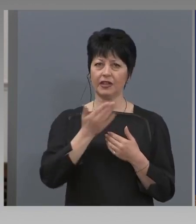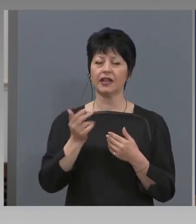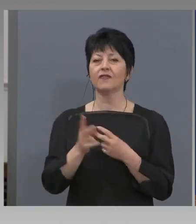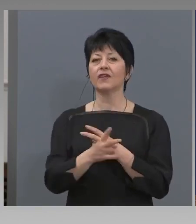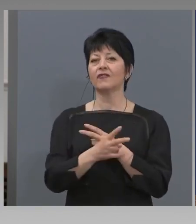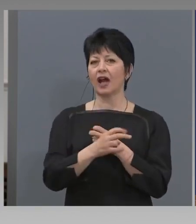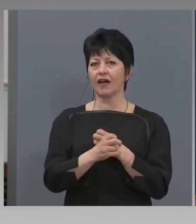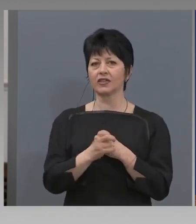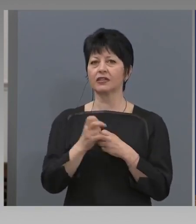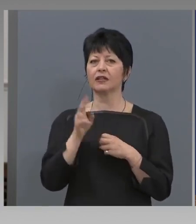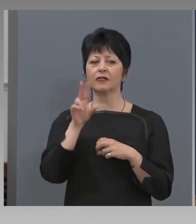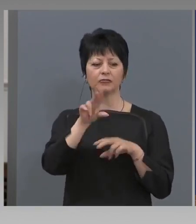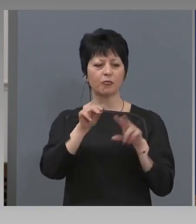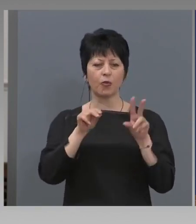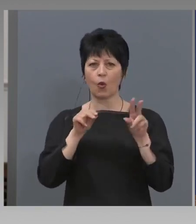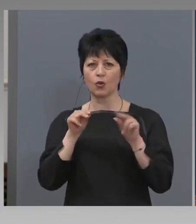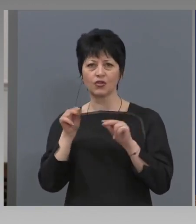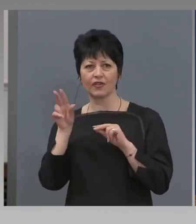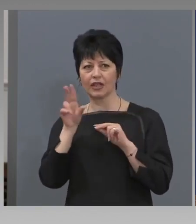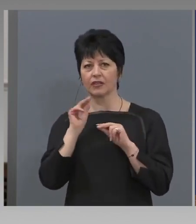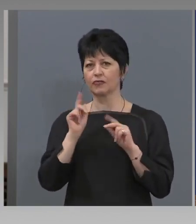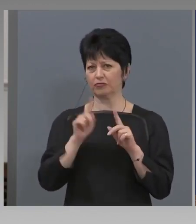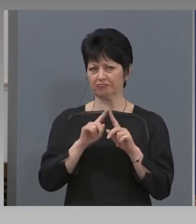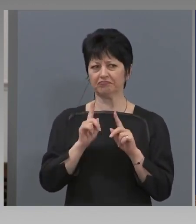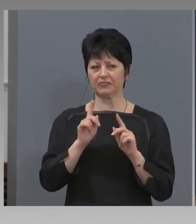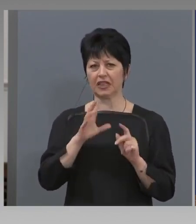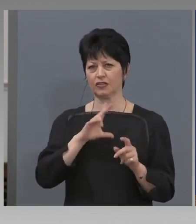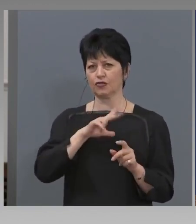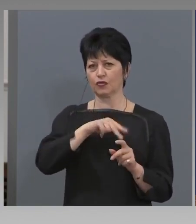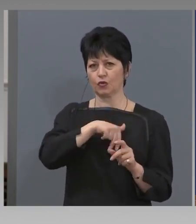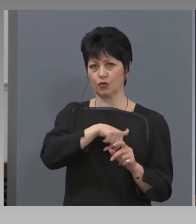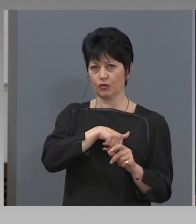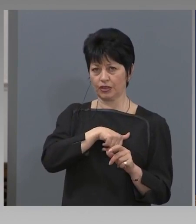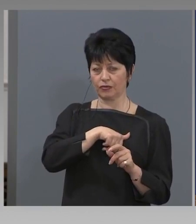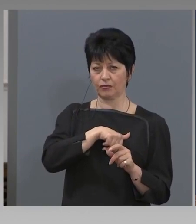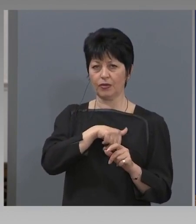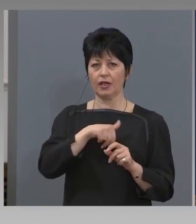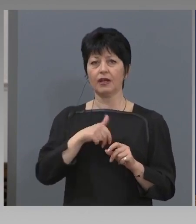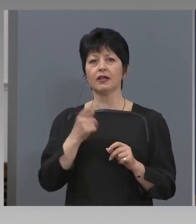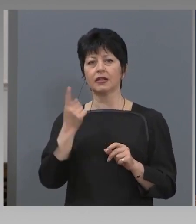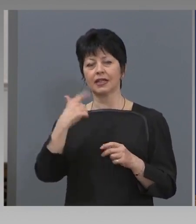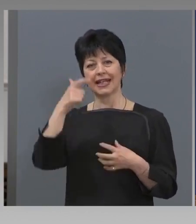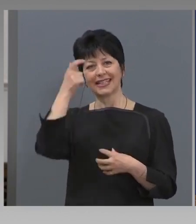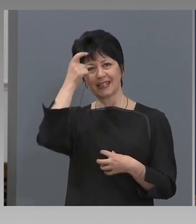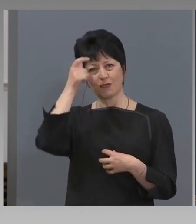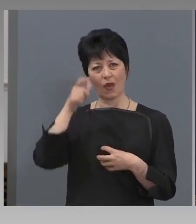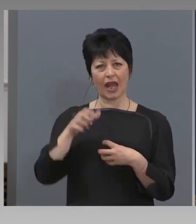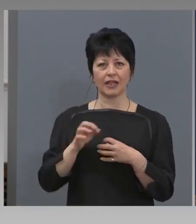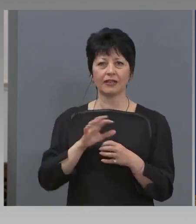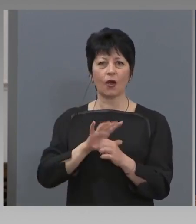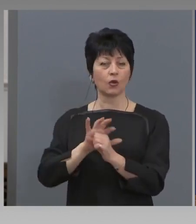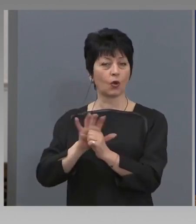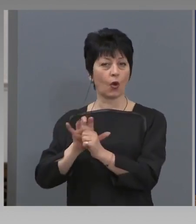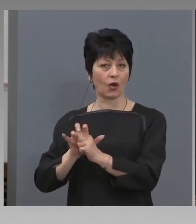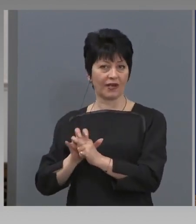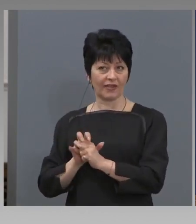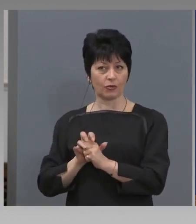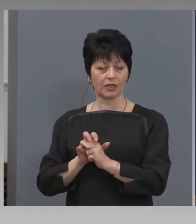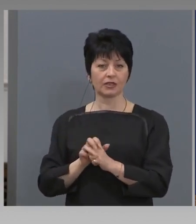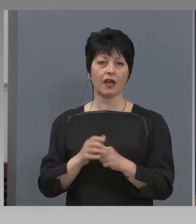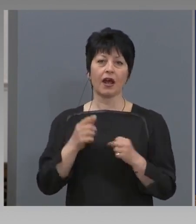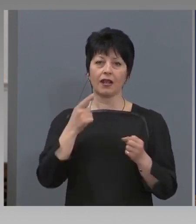проучването, да го наречеме социологическо на заболелите от коронавирус, там